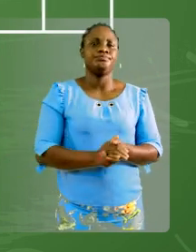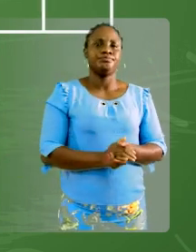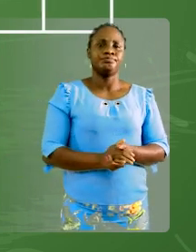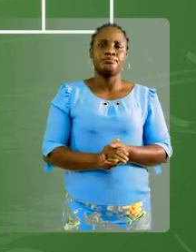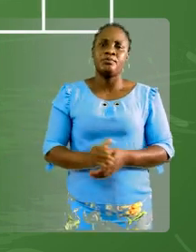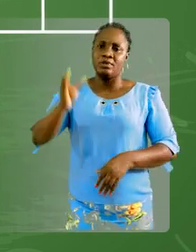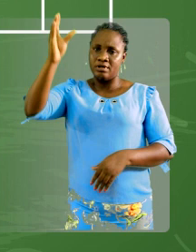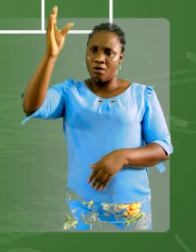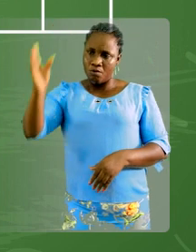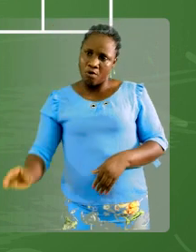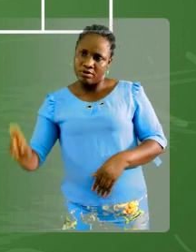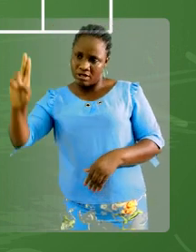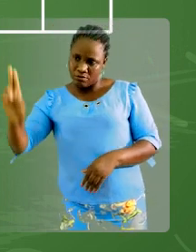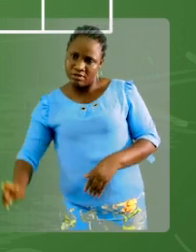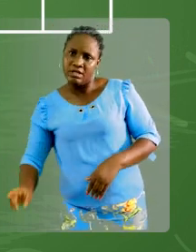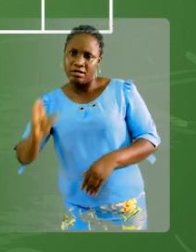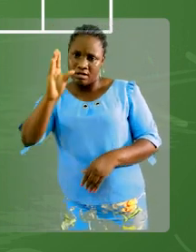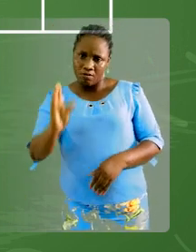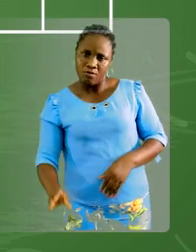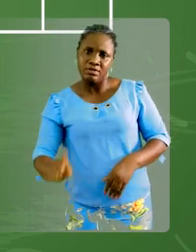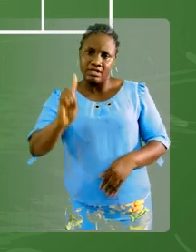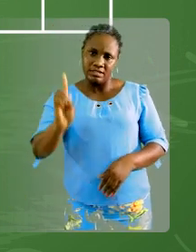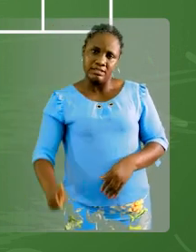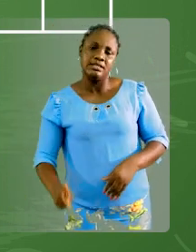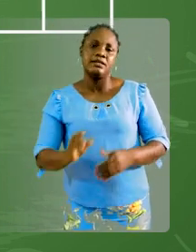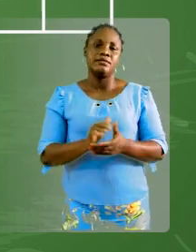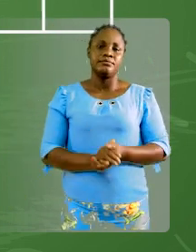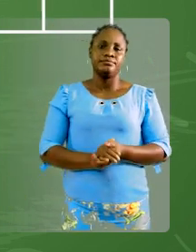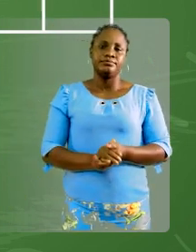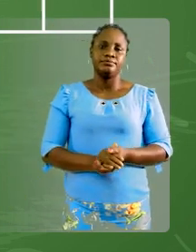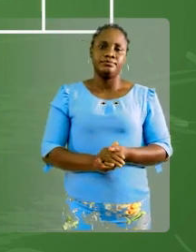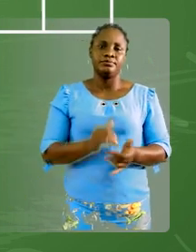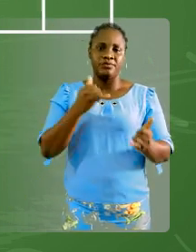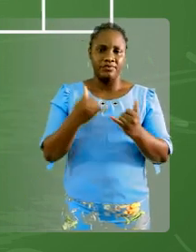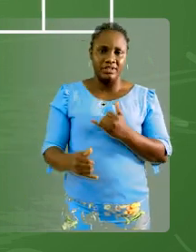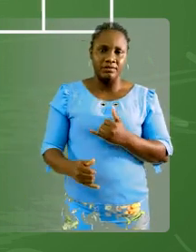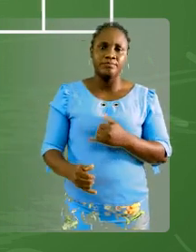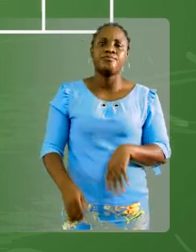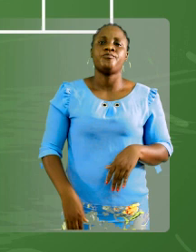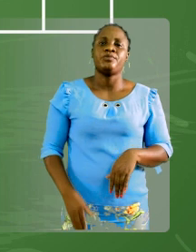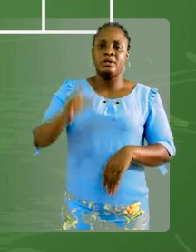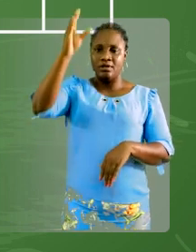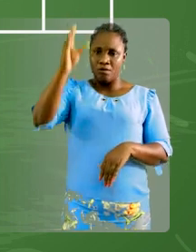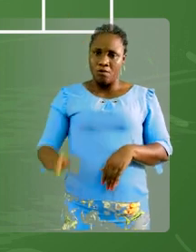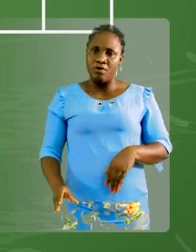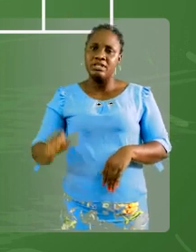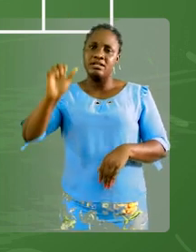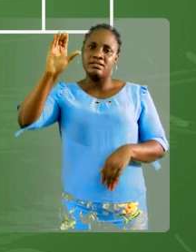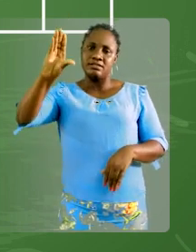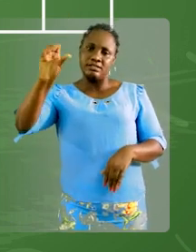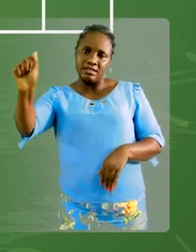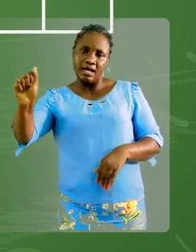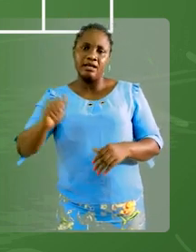la colonne des unités et la colonne des dizaines. Enfin, la dernière colonne, qui est la colonne des centiètre,